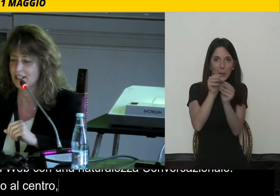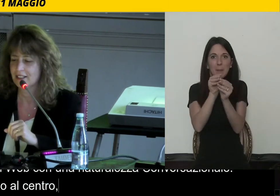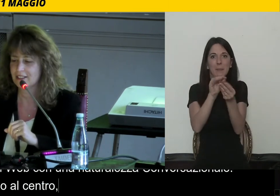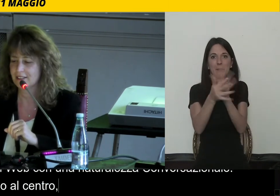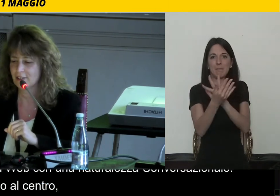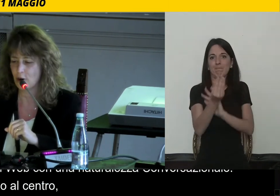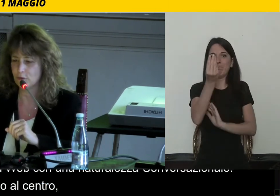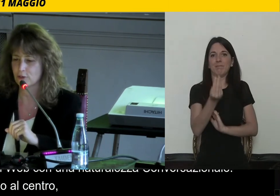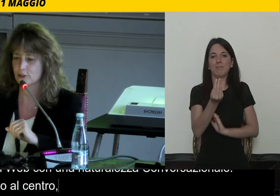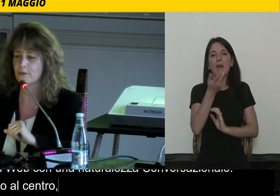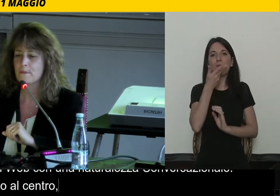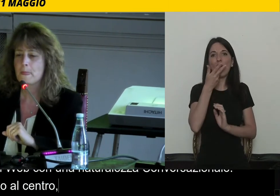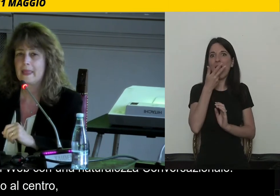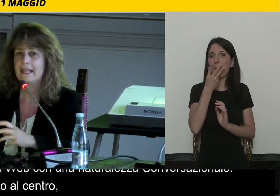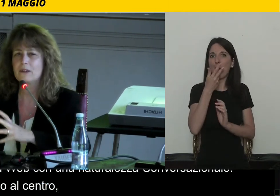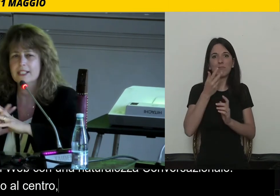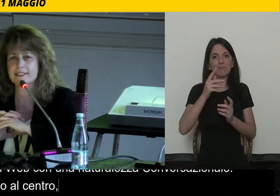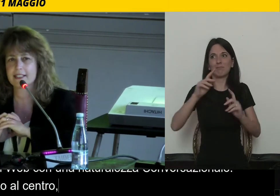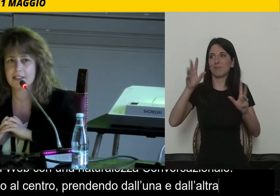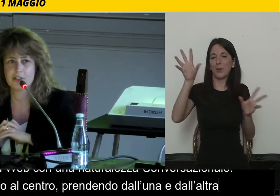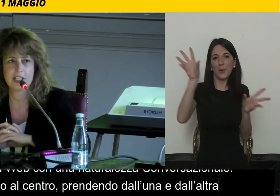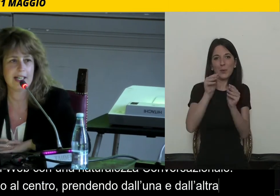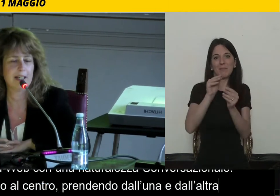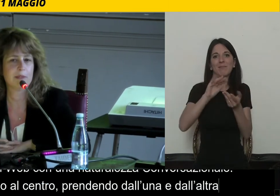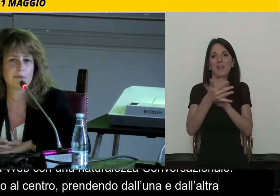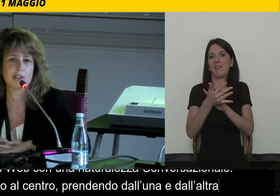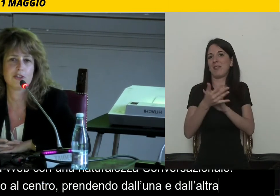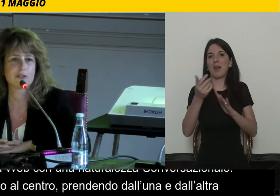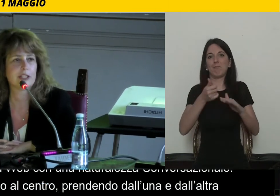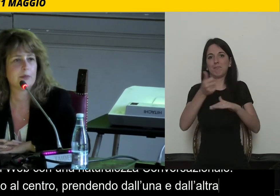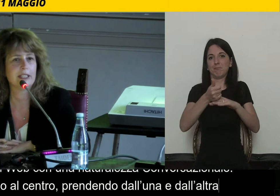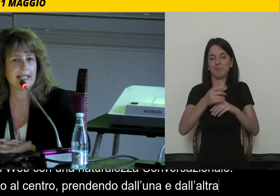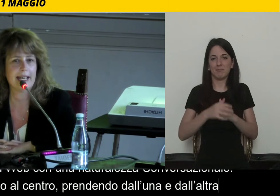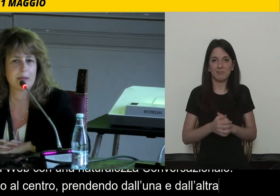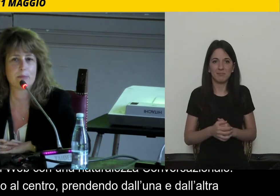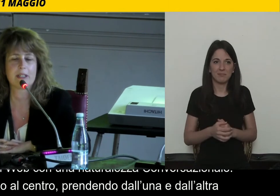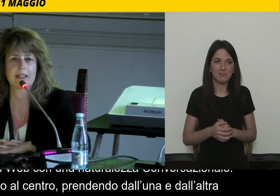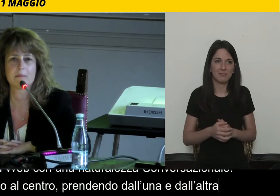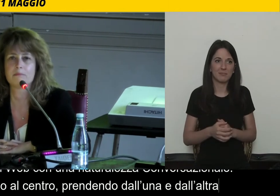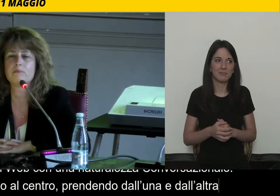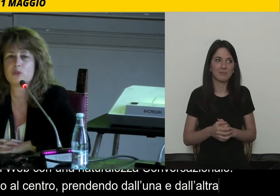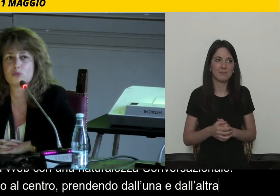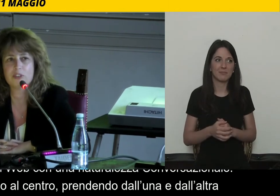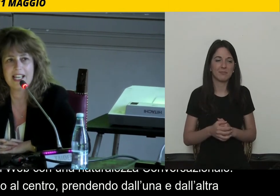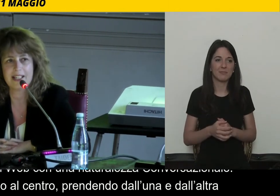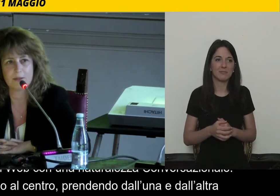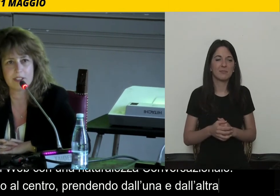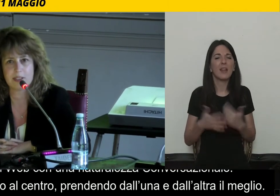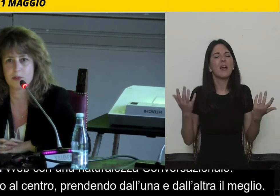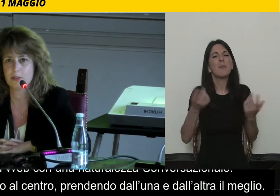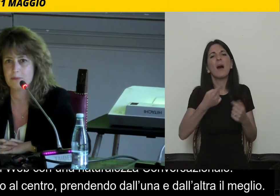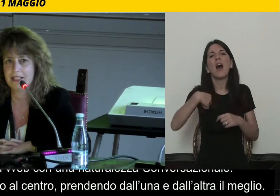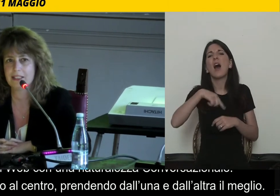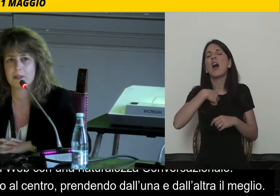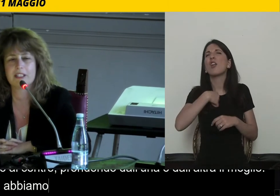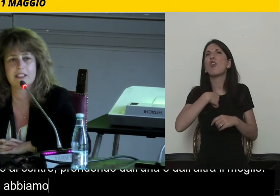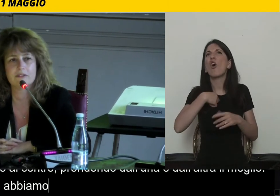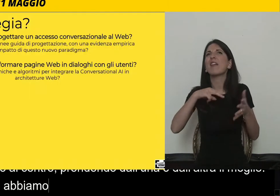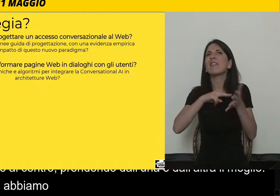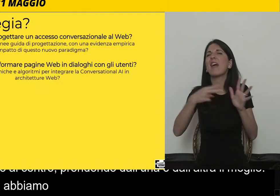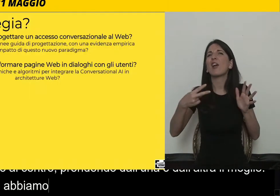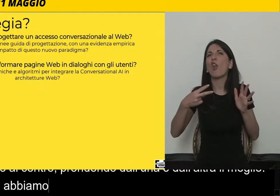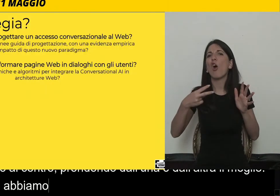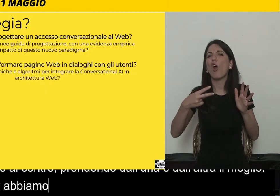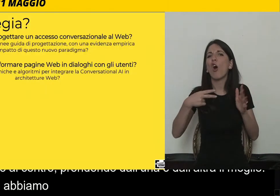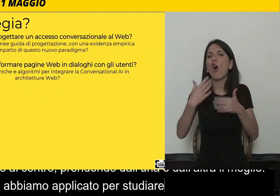meglio offrono. E quale strategia abbiamo deciso di applicare per studiare queste problematiche, per